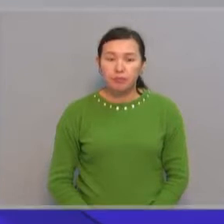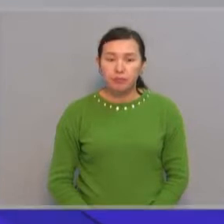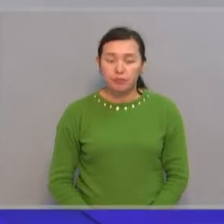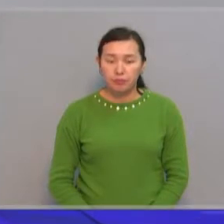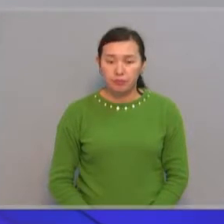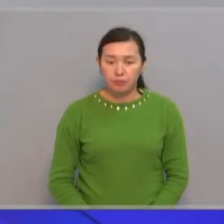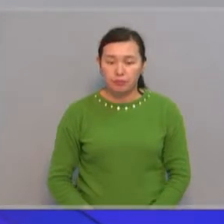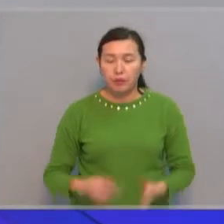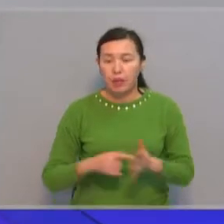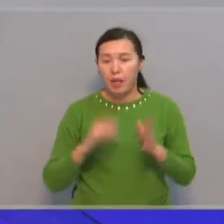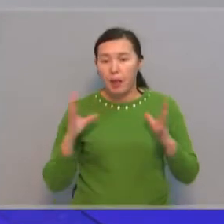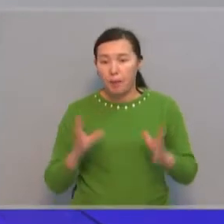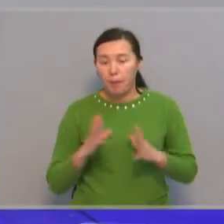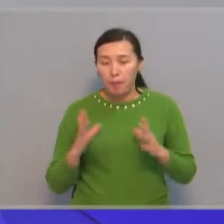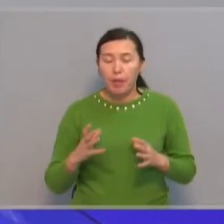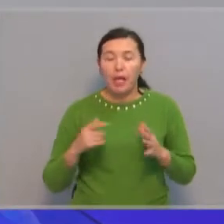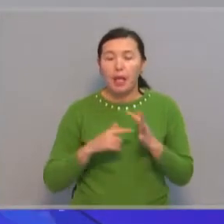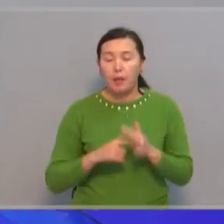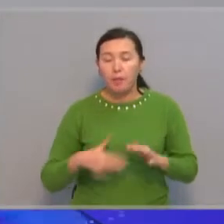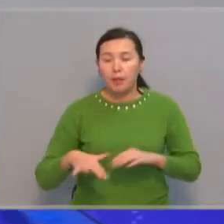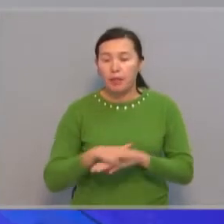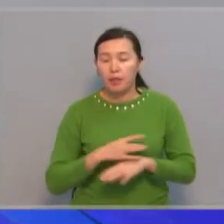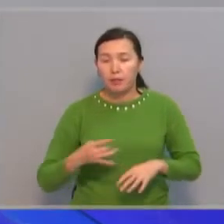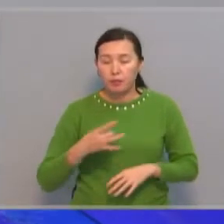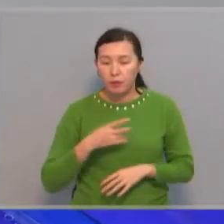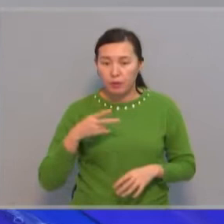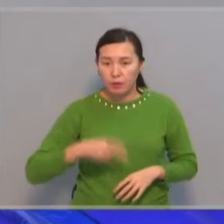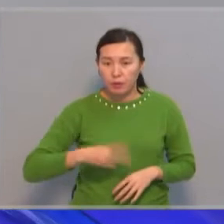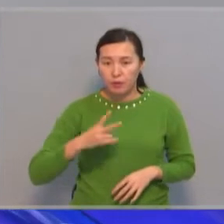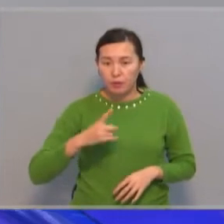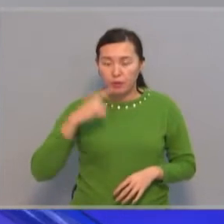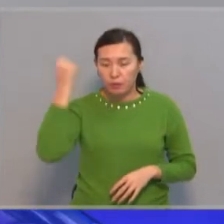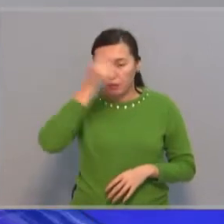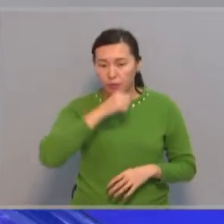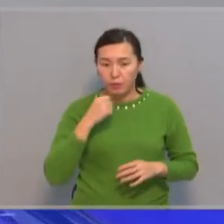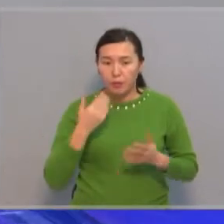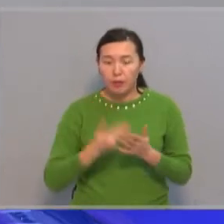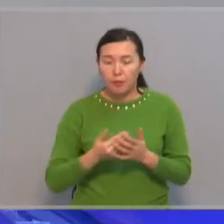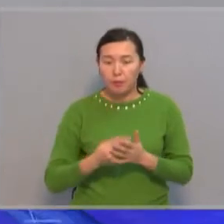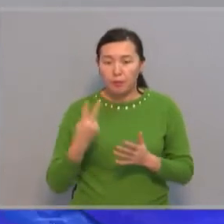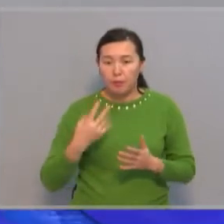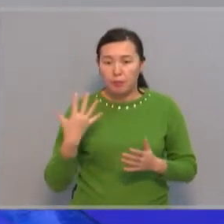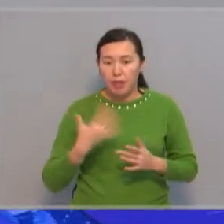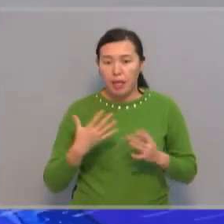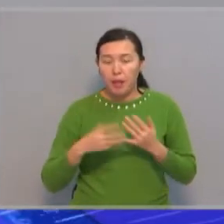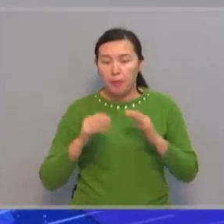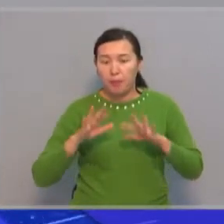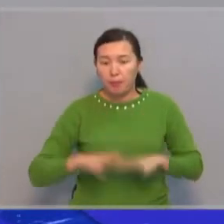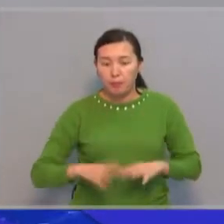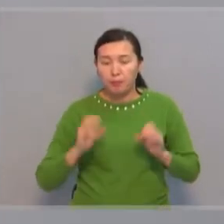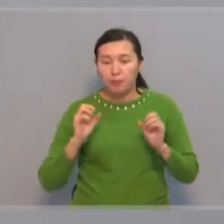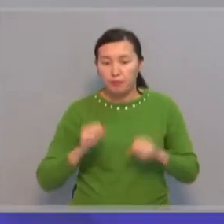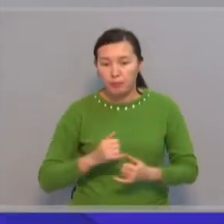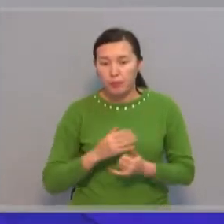В целях обеспечения потребностей населения района в 2021 году определены 25 земельных участков с